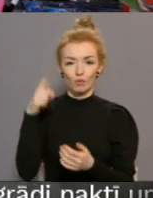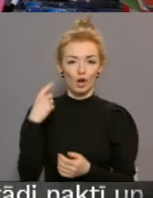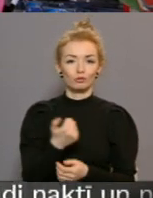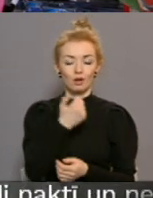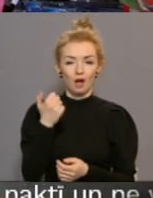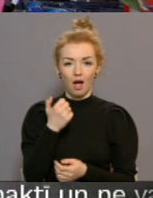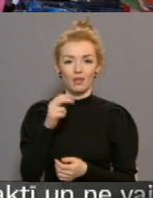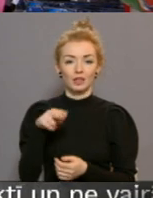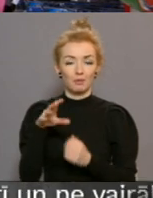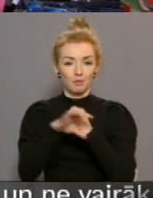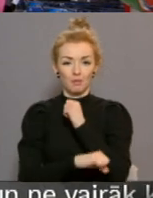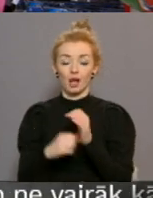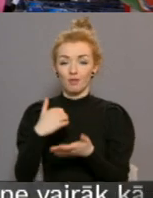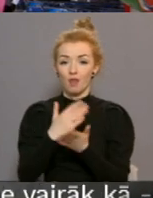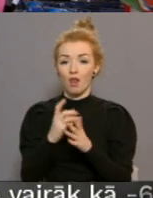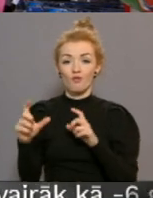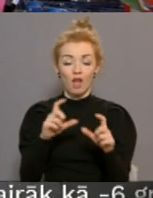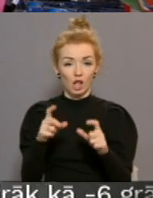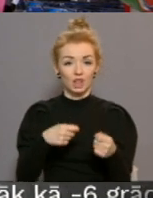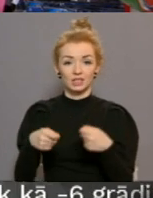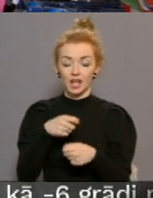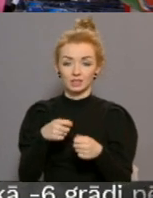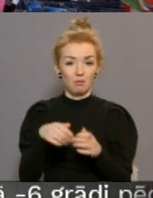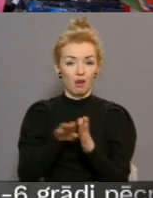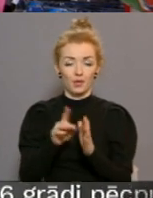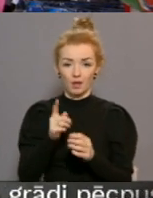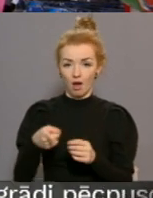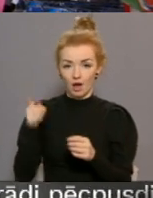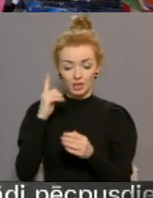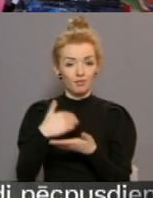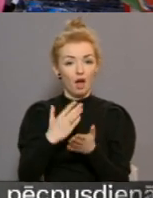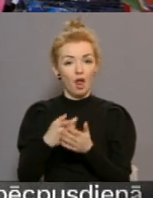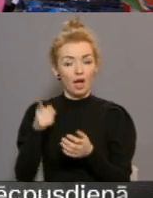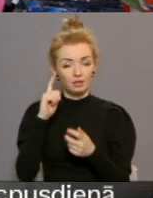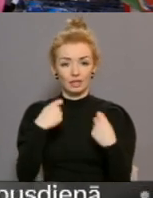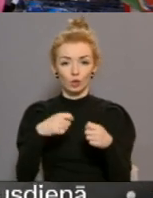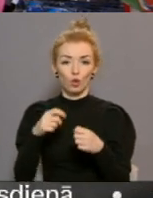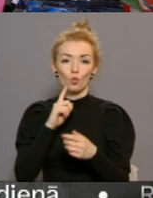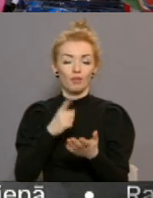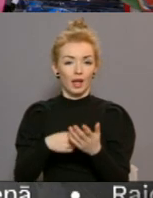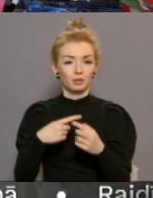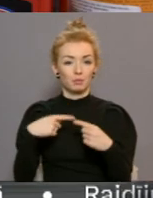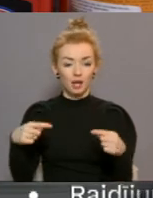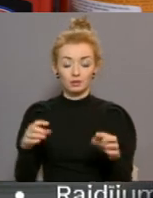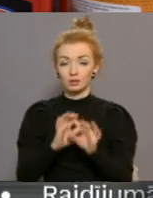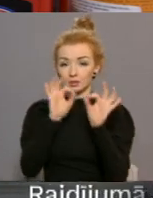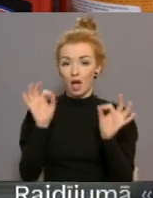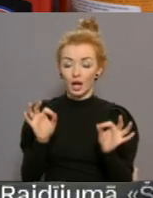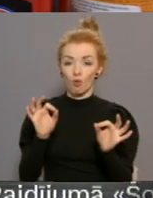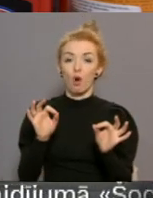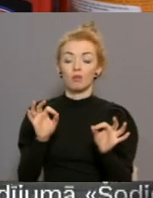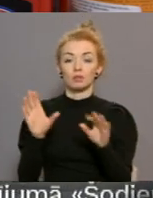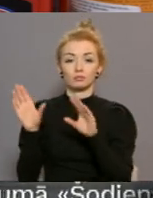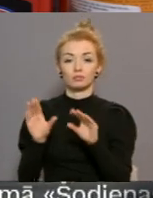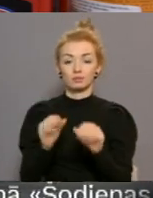decembru nogalas daļai veikalu klātienē tirzniecība aizliegt, daļai aizliec tirgot noteicis prets. Sākot ierobežojumu samazināšanu,